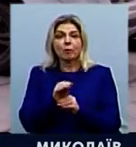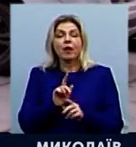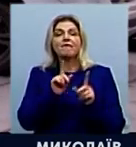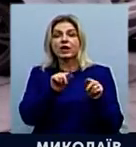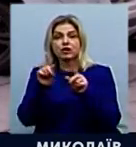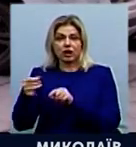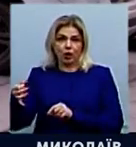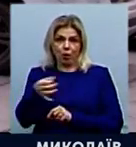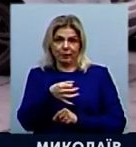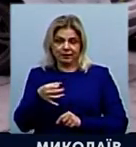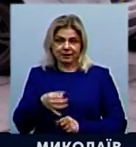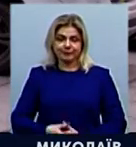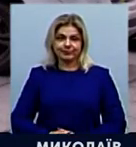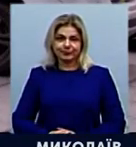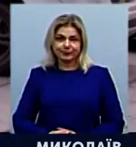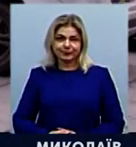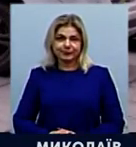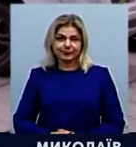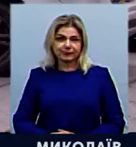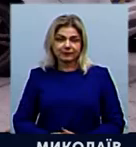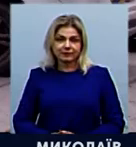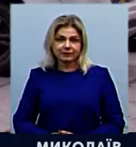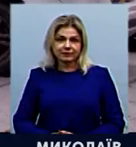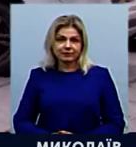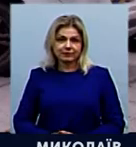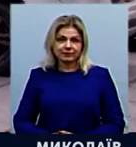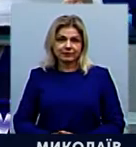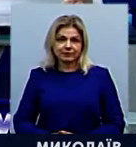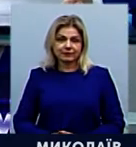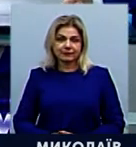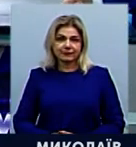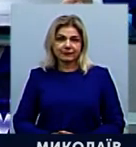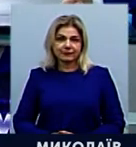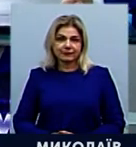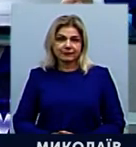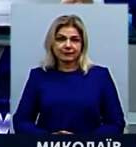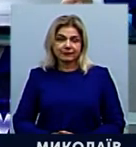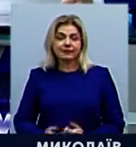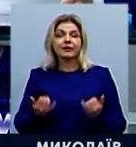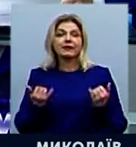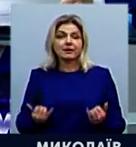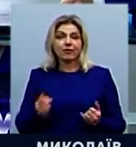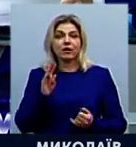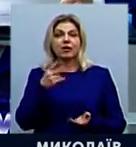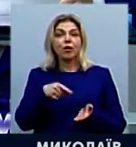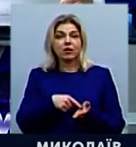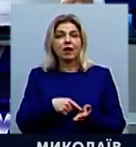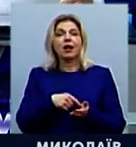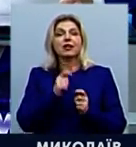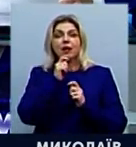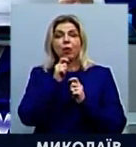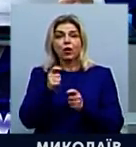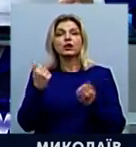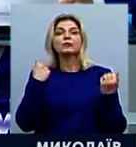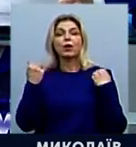область. Євгенія Голобова, Юлія Кускова, телевізійні новини Миколаївщини. І сьогодні у Миколаїві нагородили